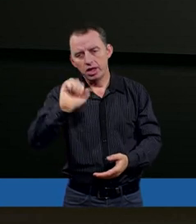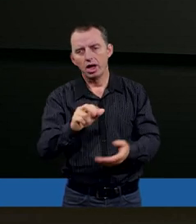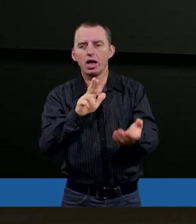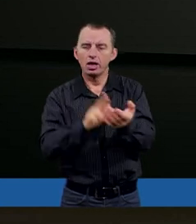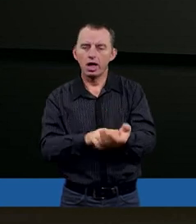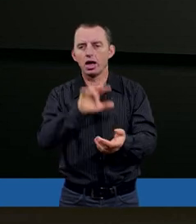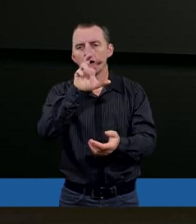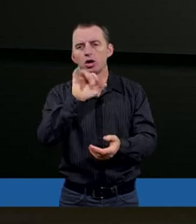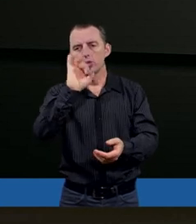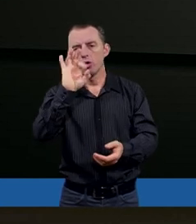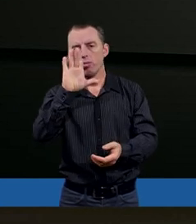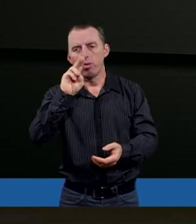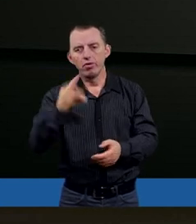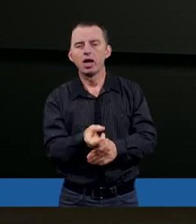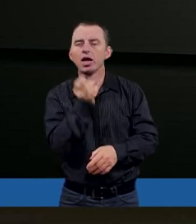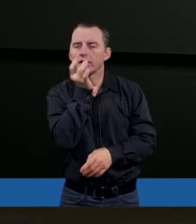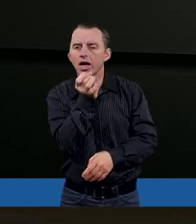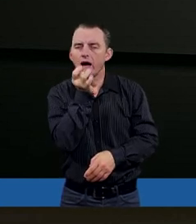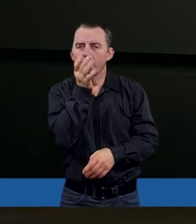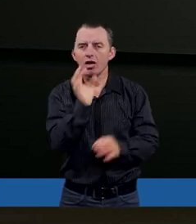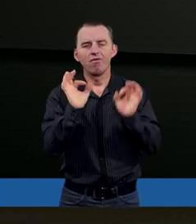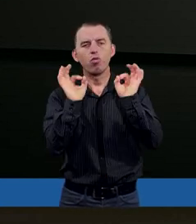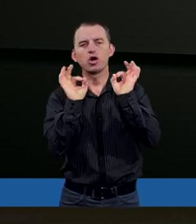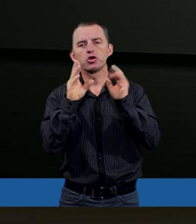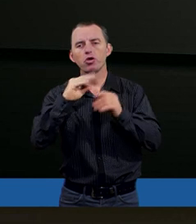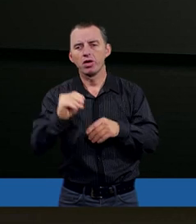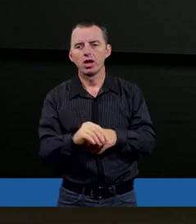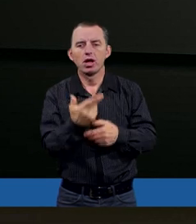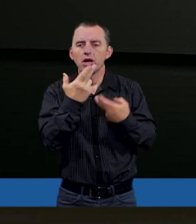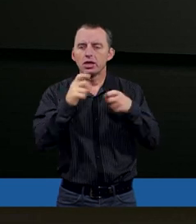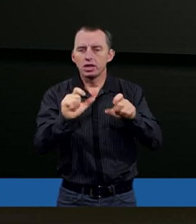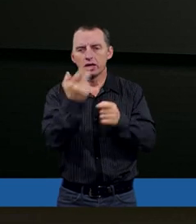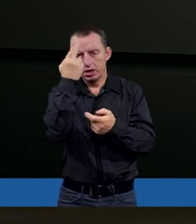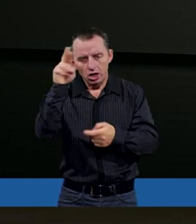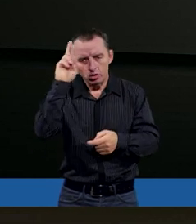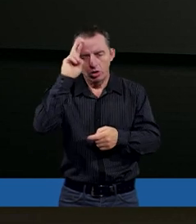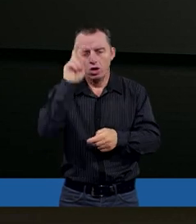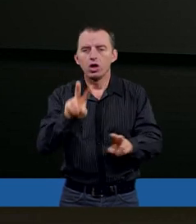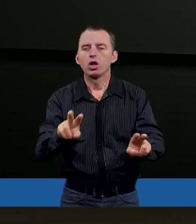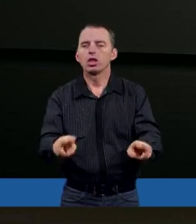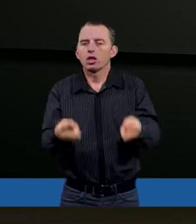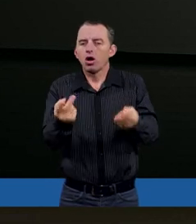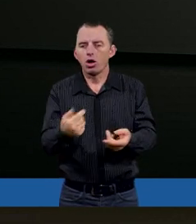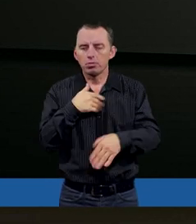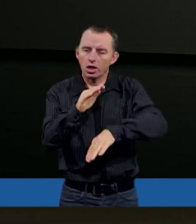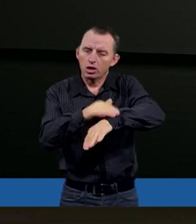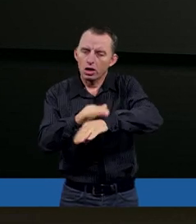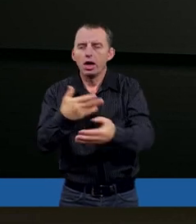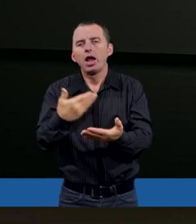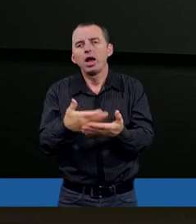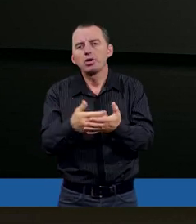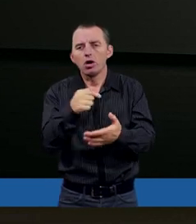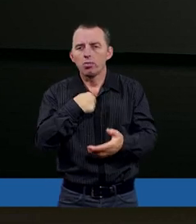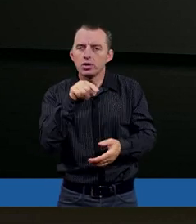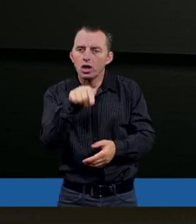Hiobowe skargi, że właściwie nic nie zrobiłem, a skąd mnie to dotknęło, dlaczego mnie to dotknęło?